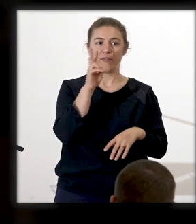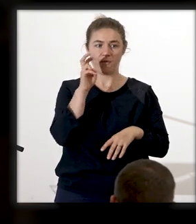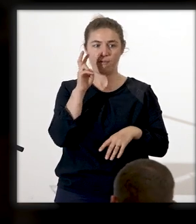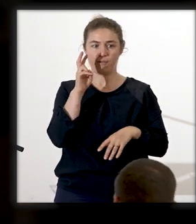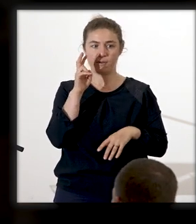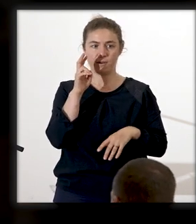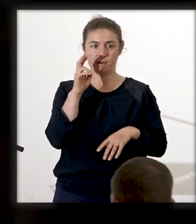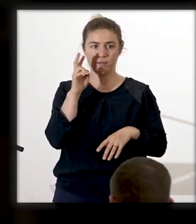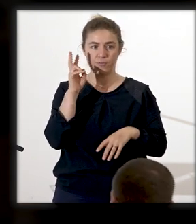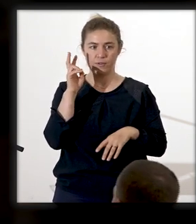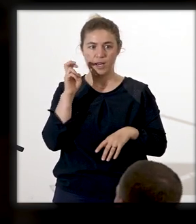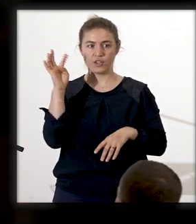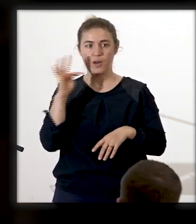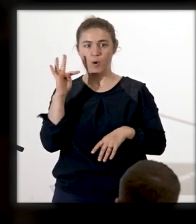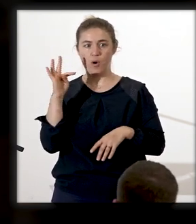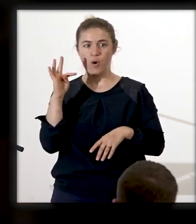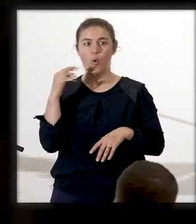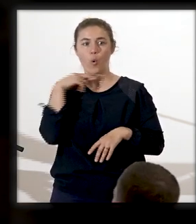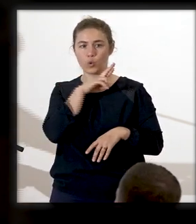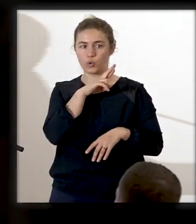l'illustration ou délayer cela. Merci.